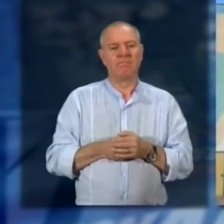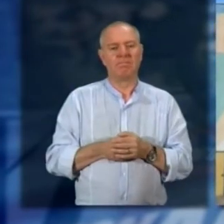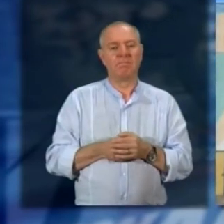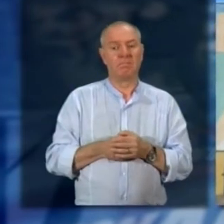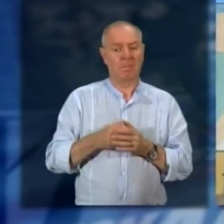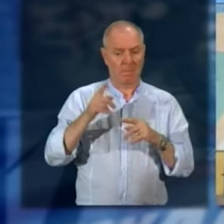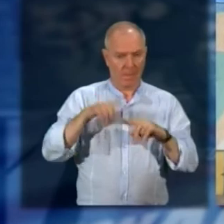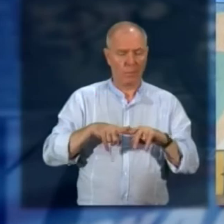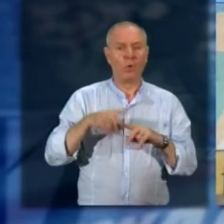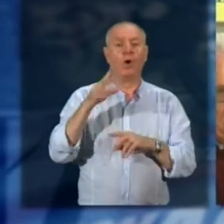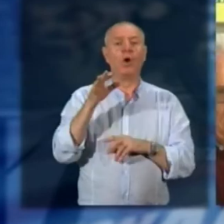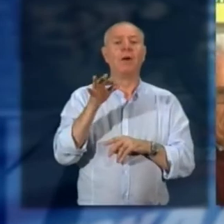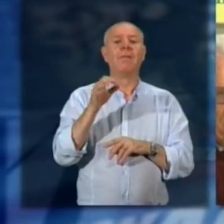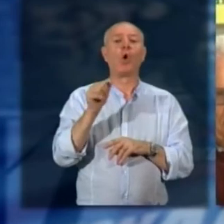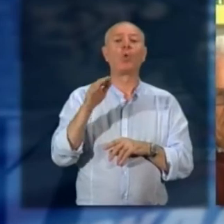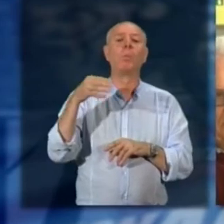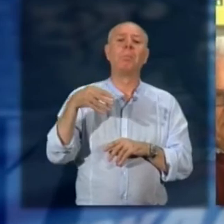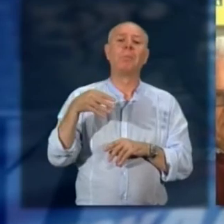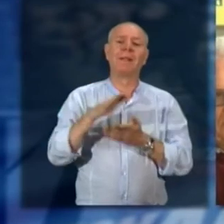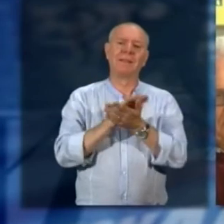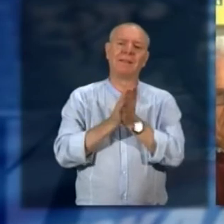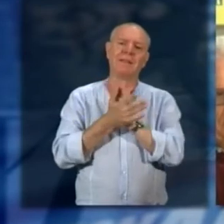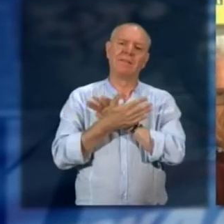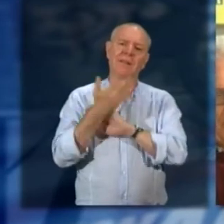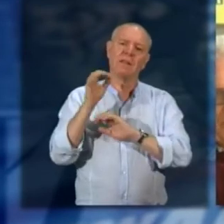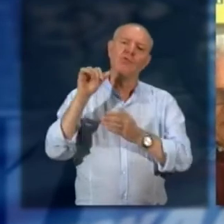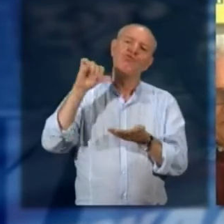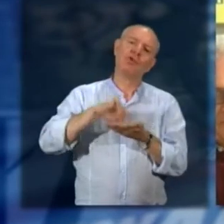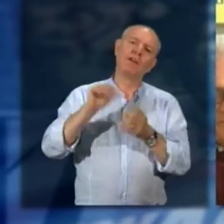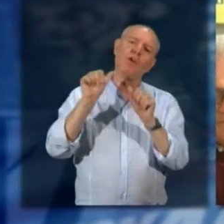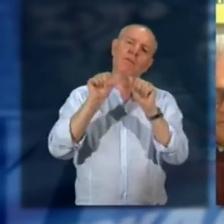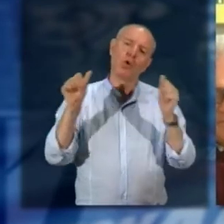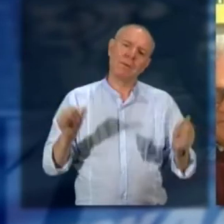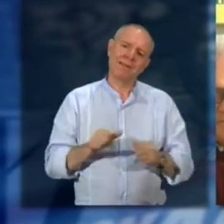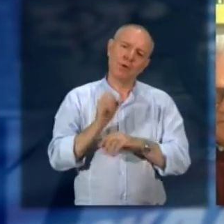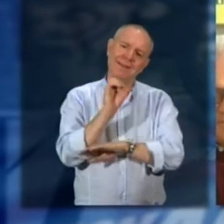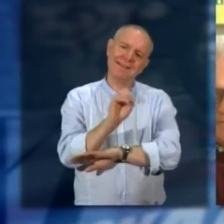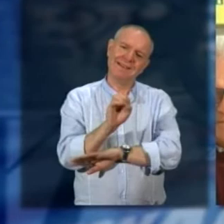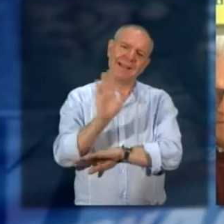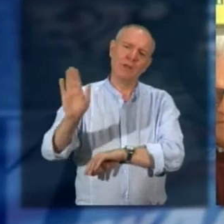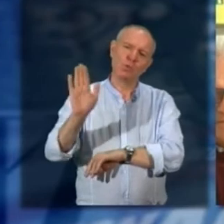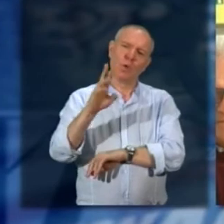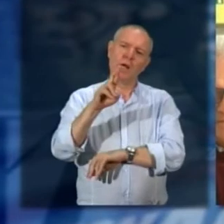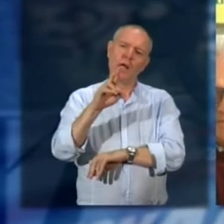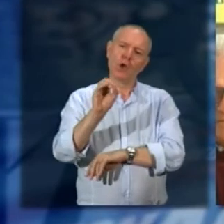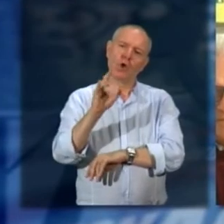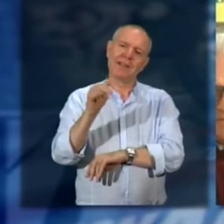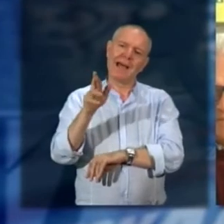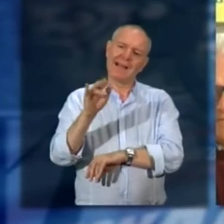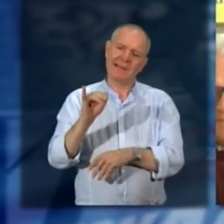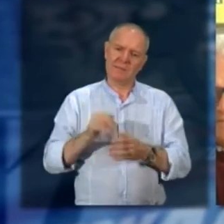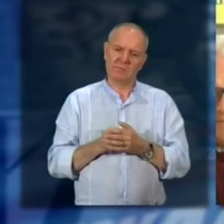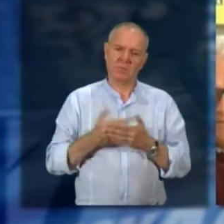abbiamo l'ambizione di farlo diventare un centro di formazione di didattica rodariana e per questo si